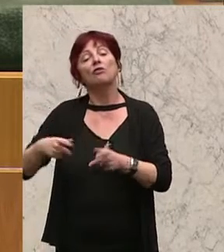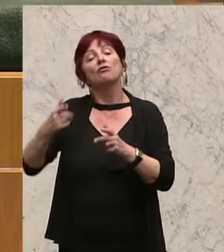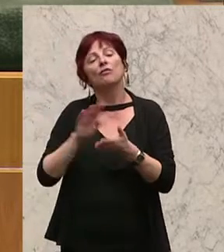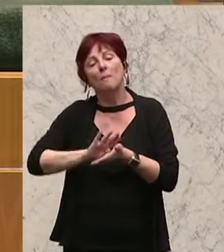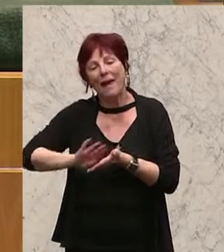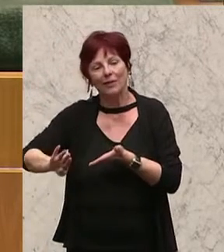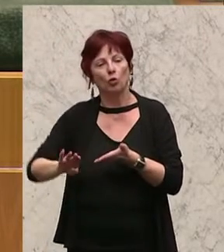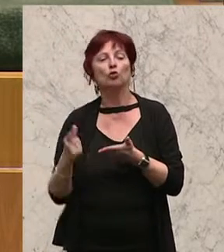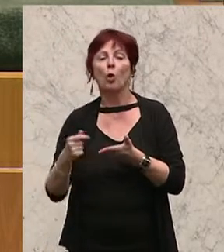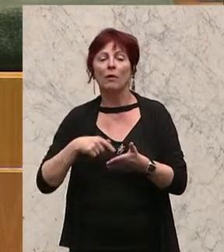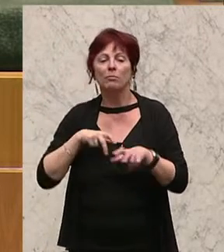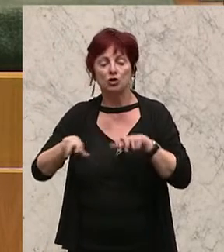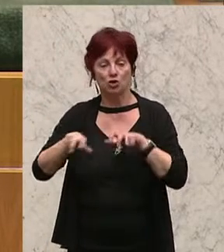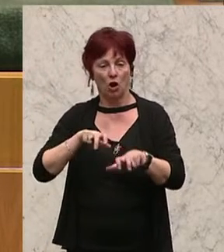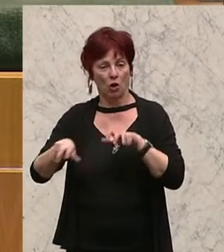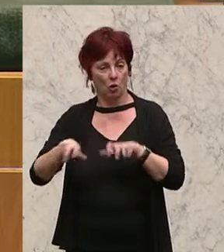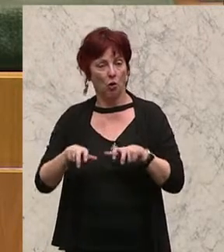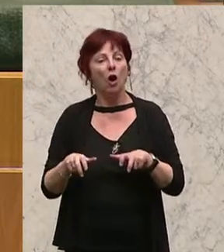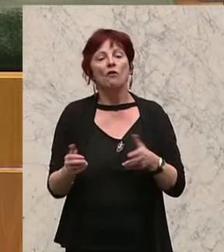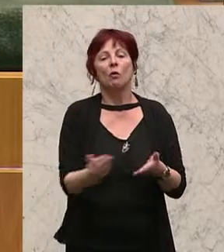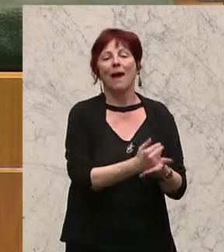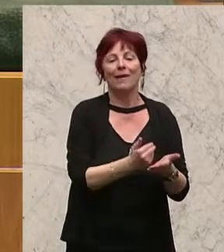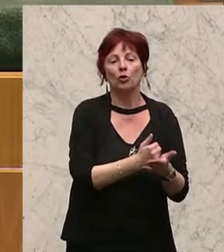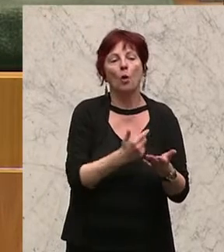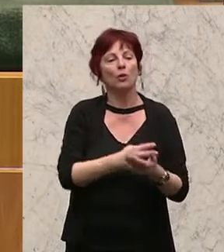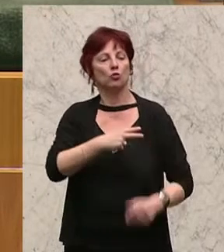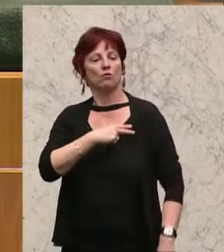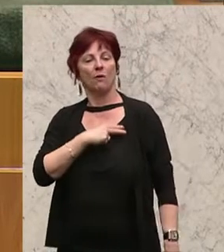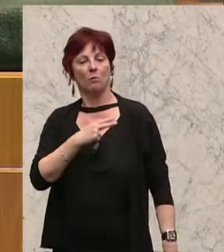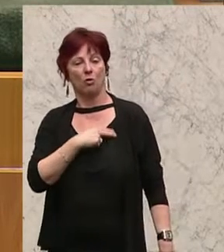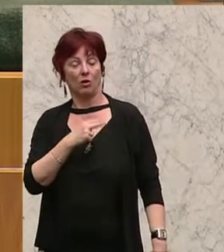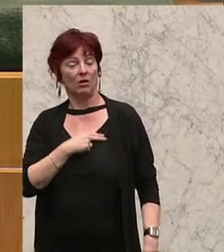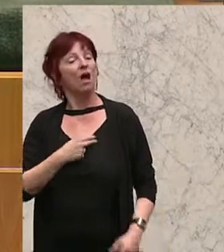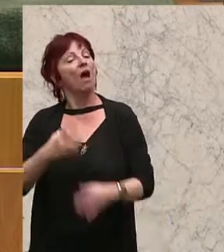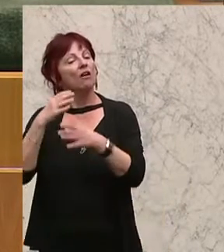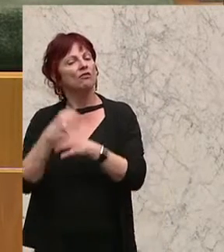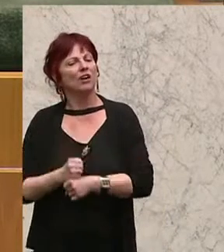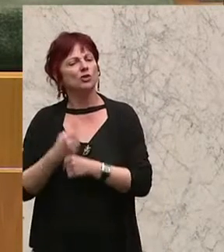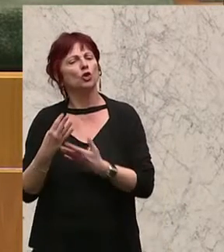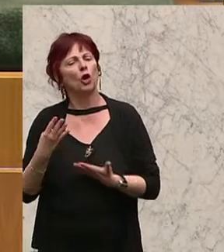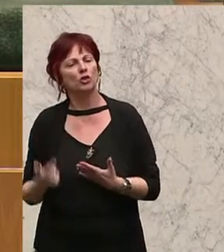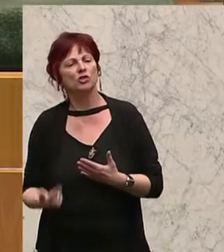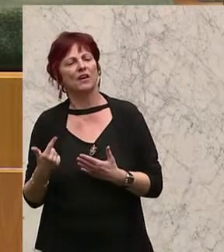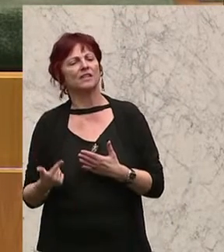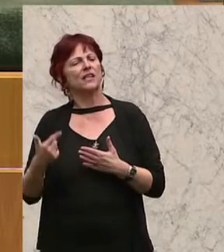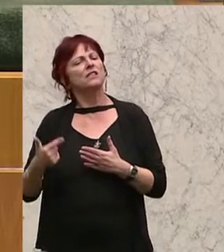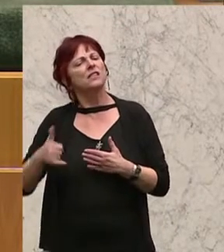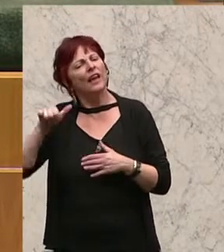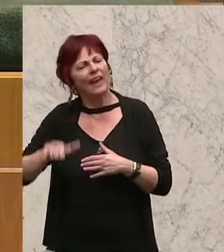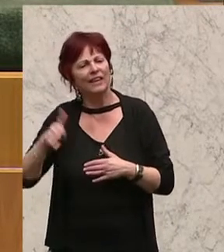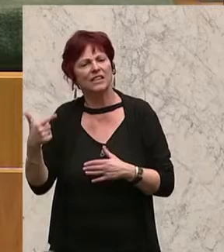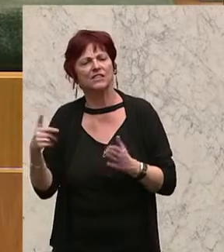Steuern vom Einkommen und vom Vermögen in der Fassung des am 29. Jänner 2013 in Wadus